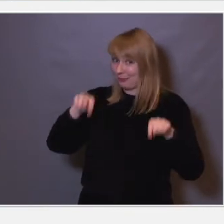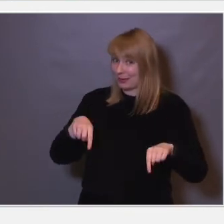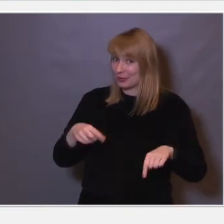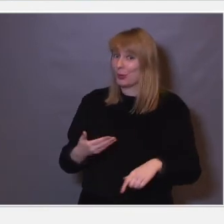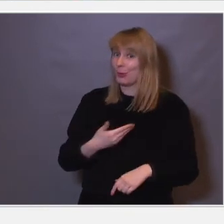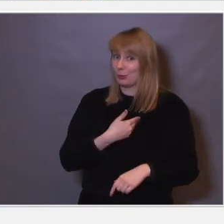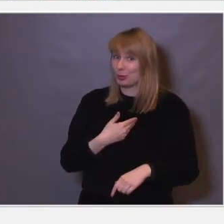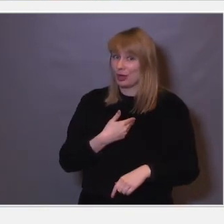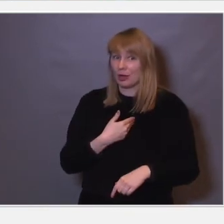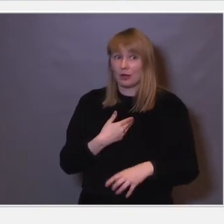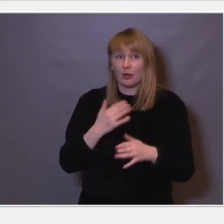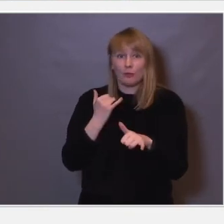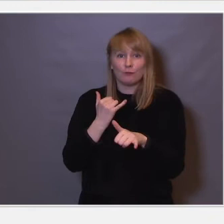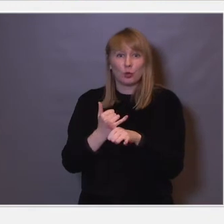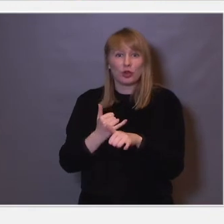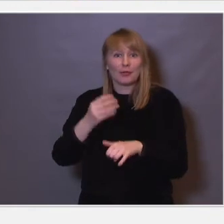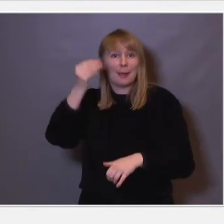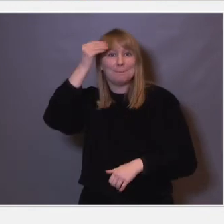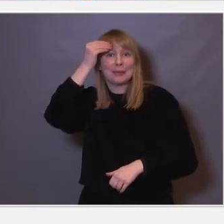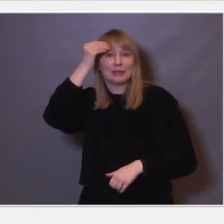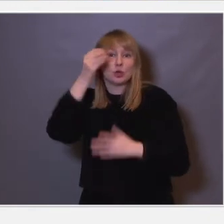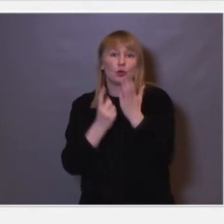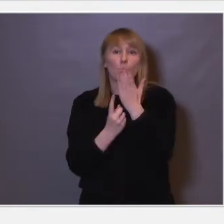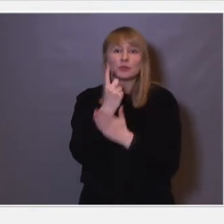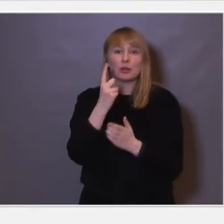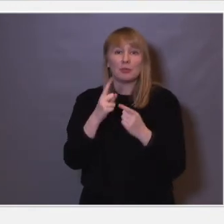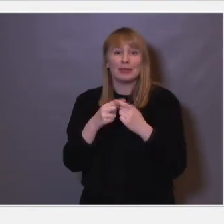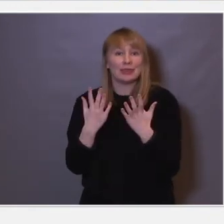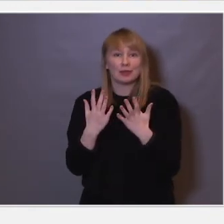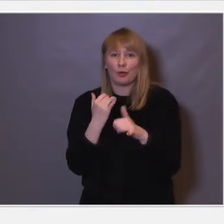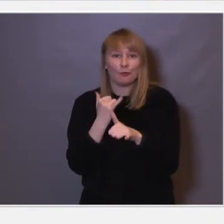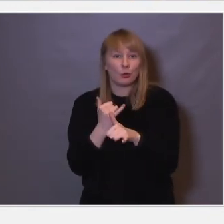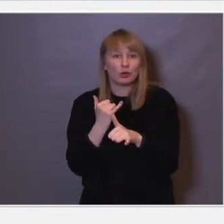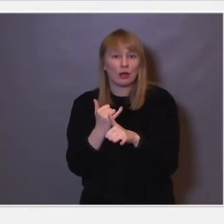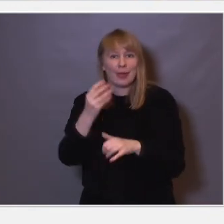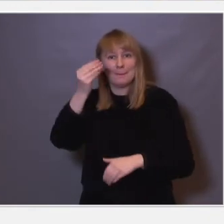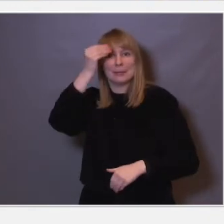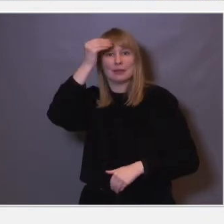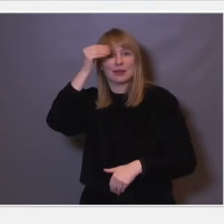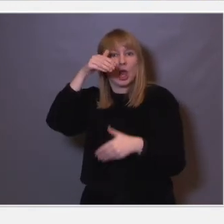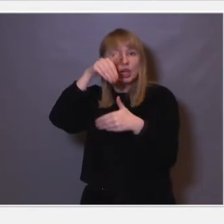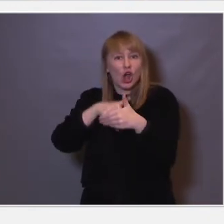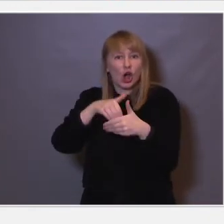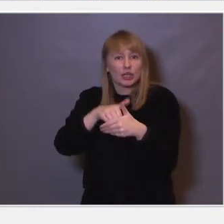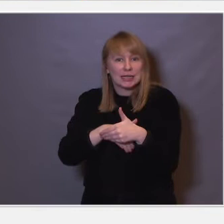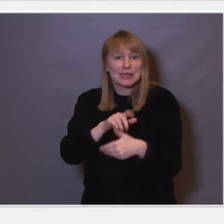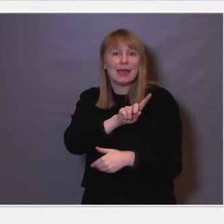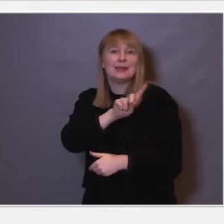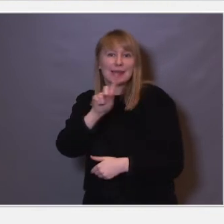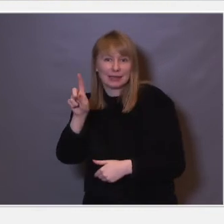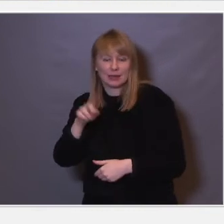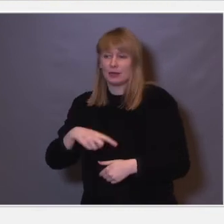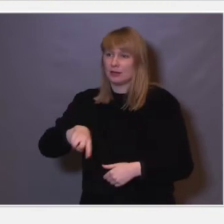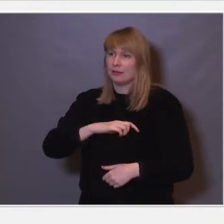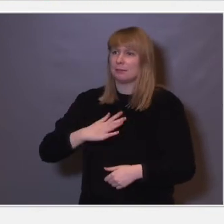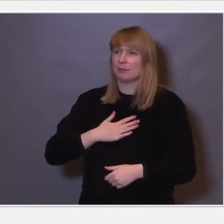mye om hvordan minner oppstår, men vi vet veldig lite om hvordan minner klarer å lagre så lenge. Så det var det vi da